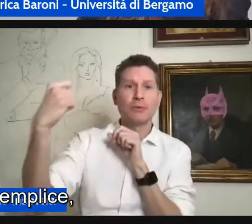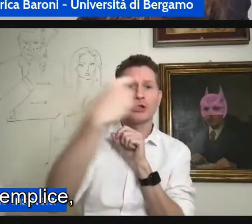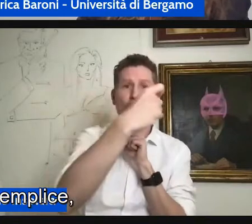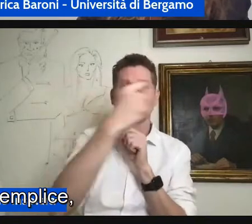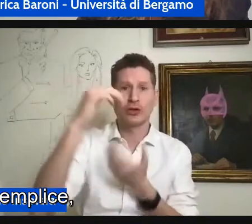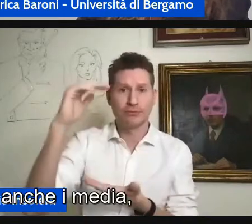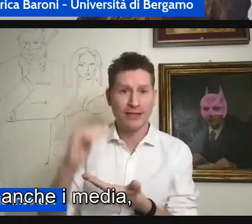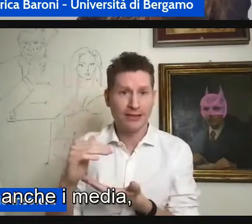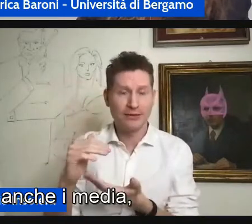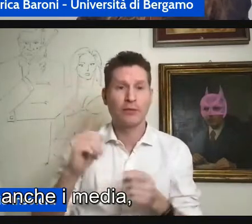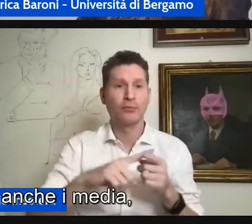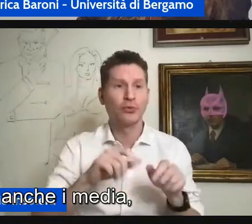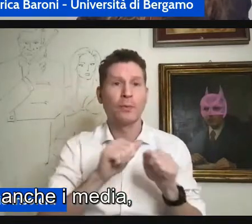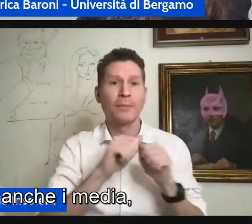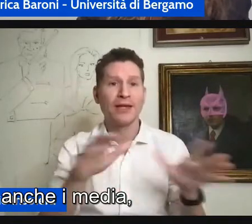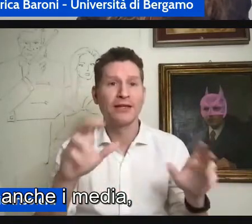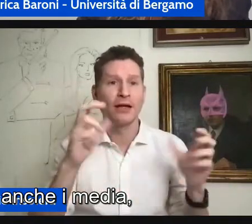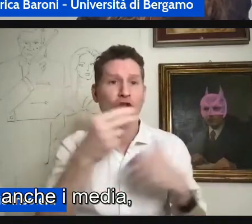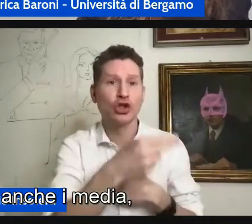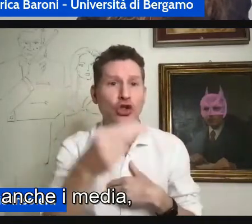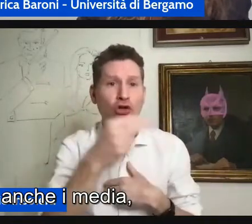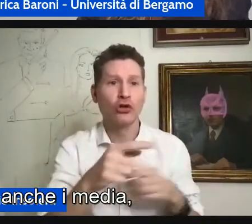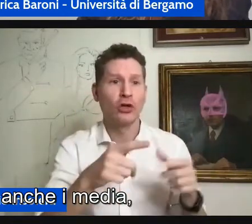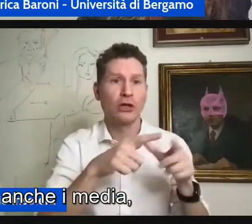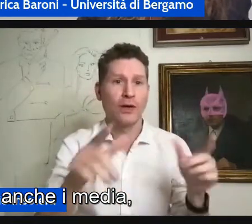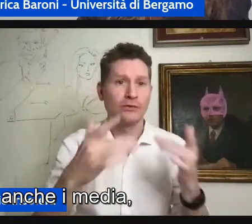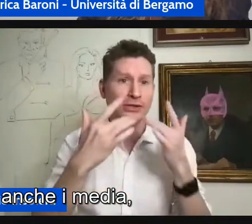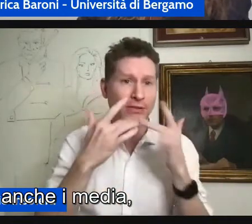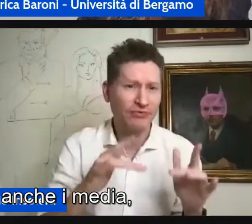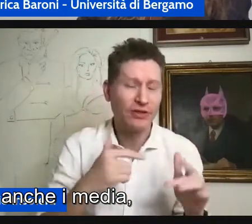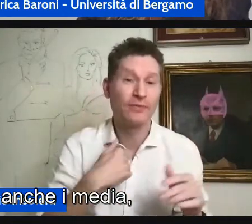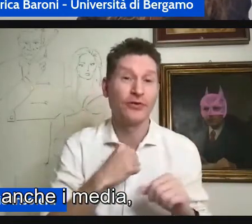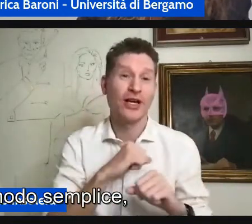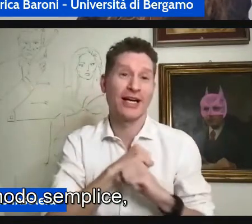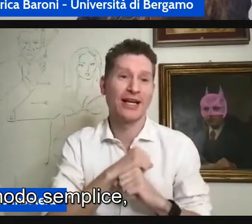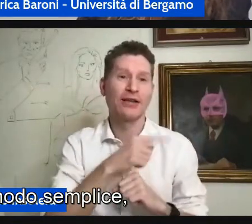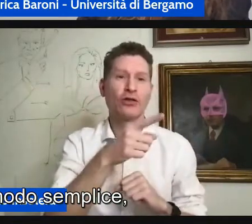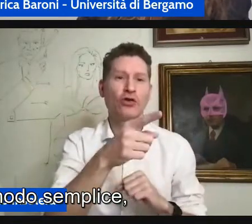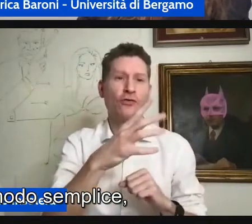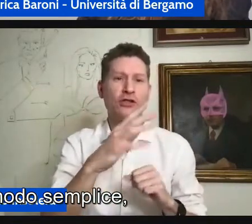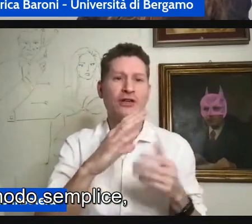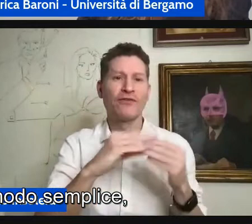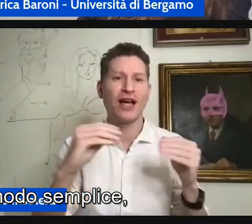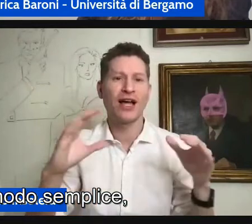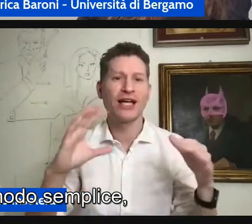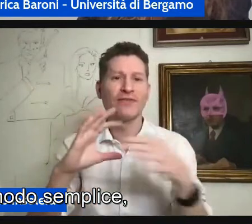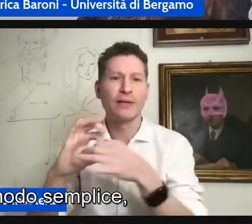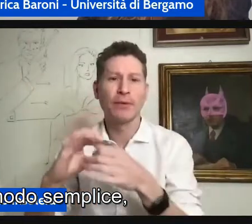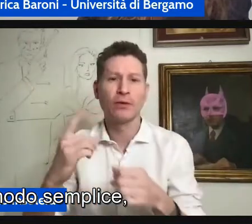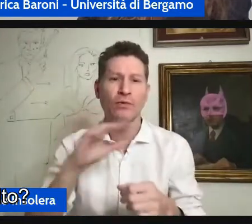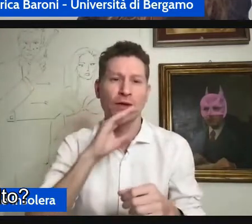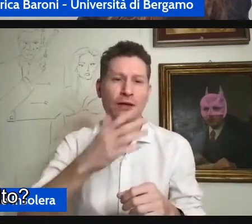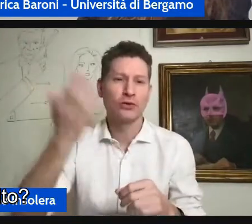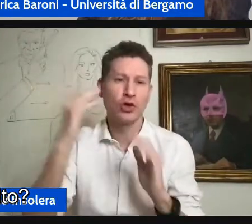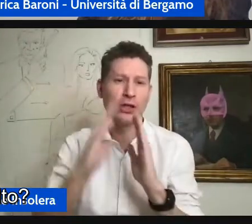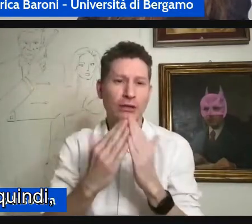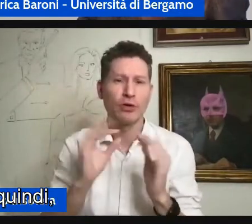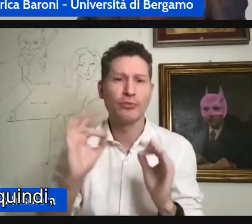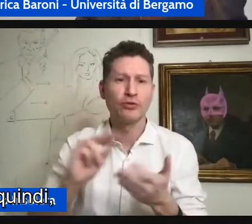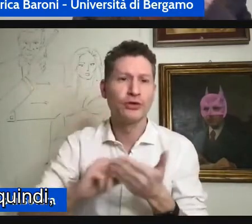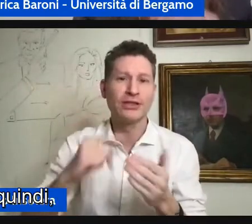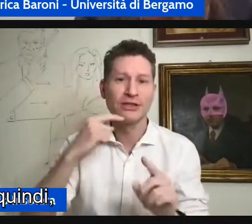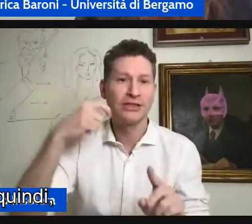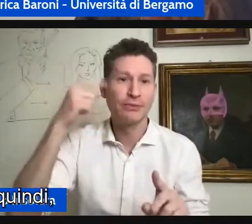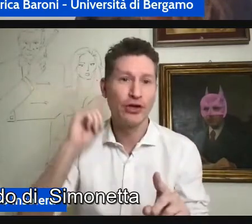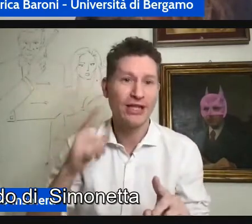segnano in modo semplice la persona sorda e quindi anche i media possono settutitolare in modo semplice quindi capito si